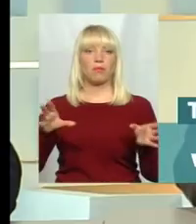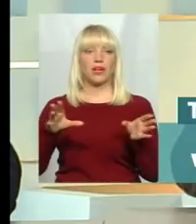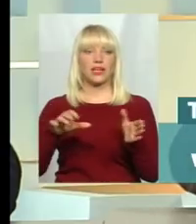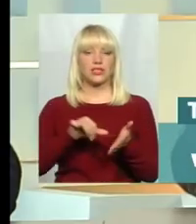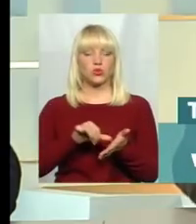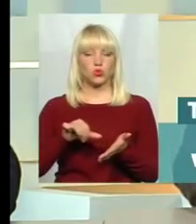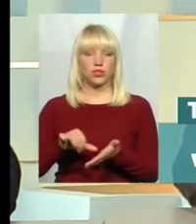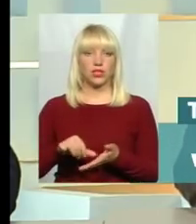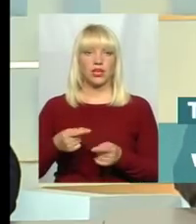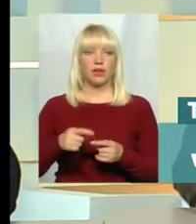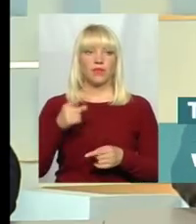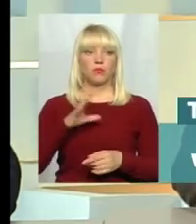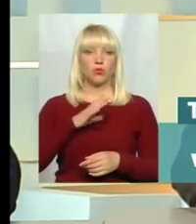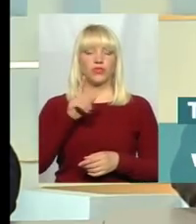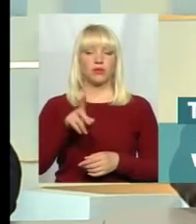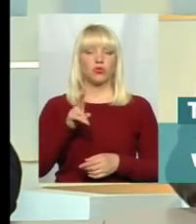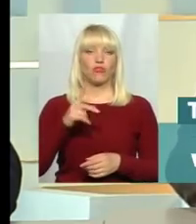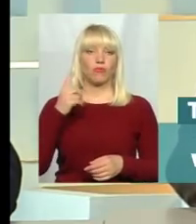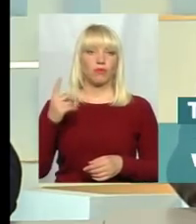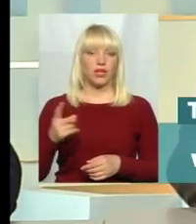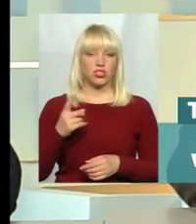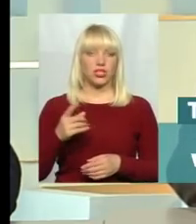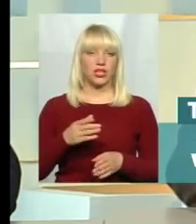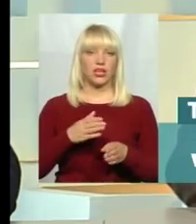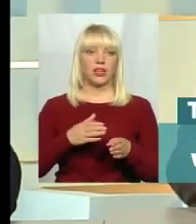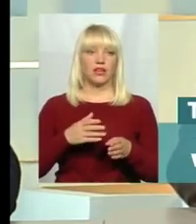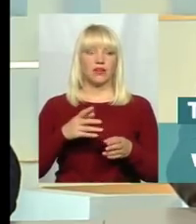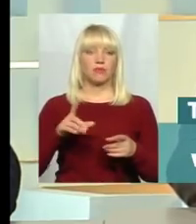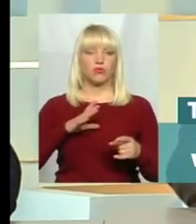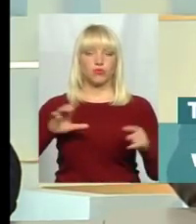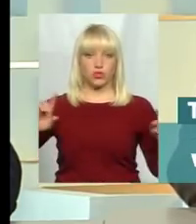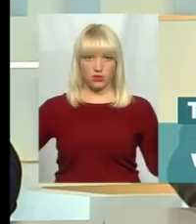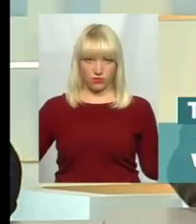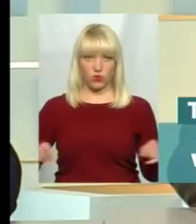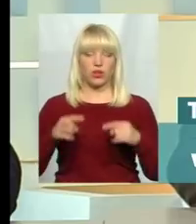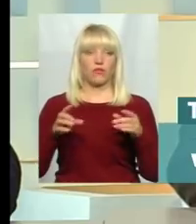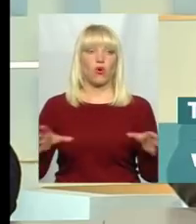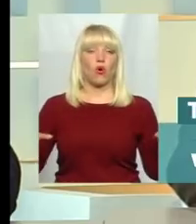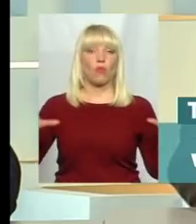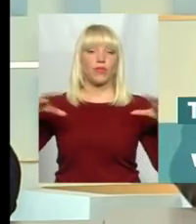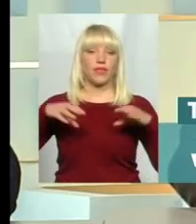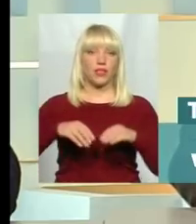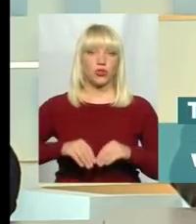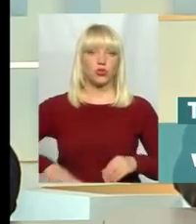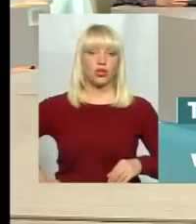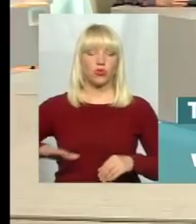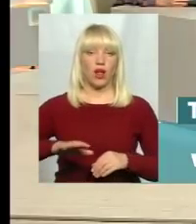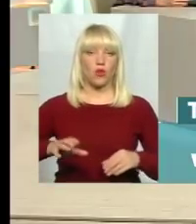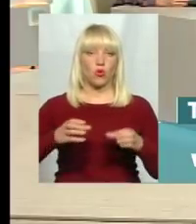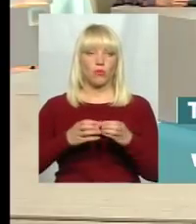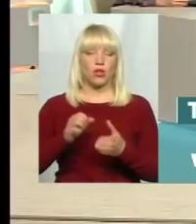в перших рядах, як місто обласного значення, створив на той момент об'єднану територіальну громаду. Але через